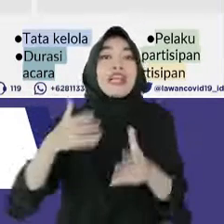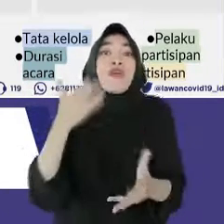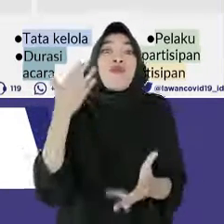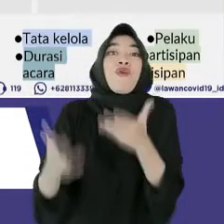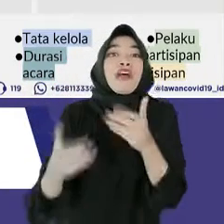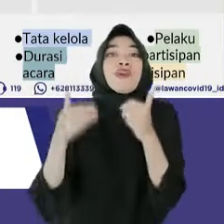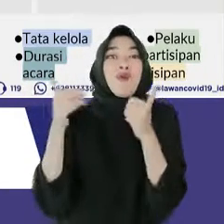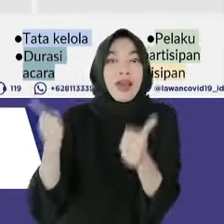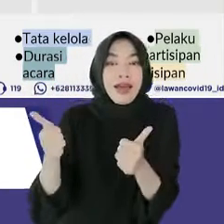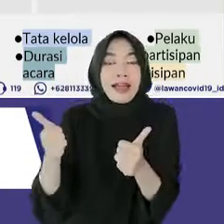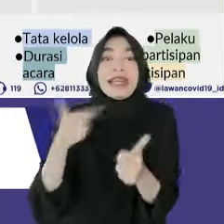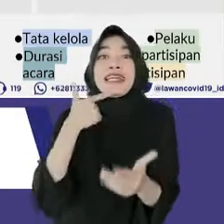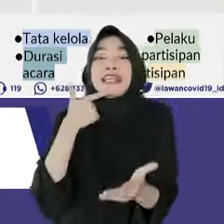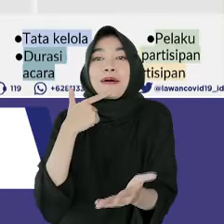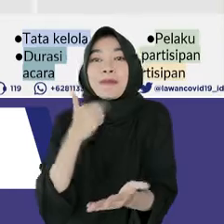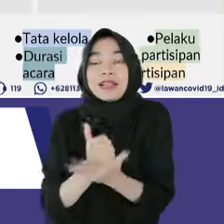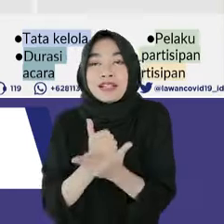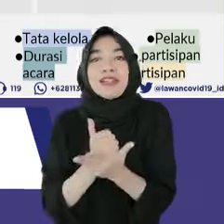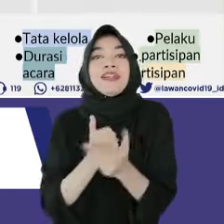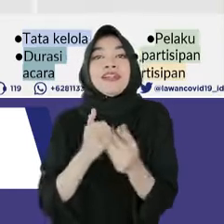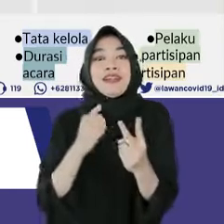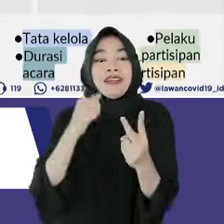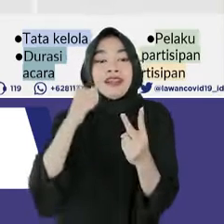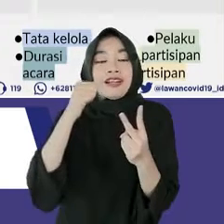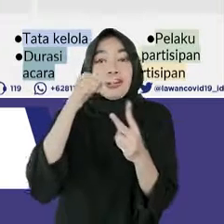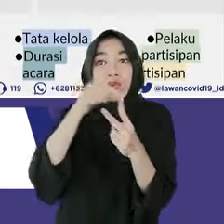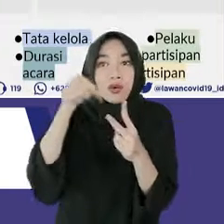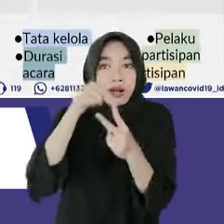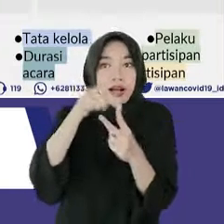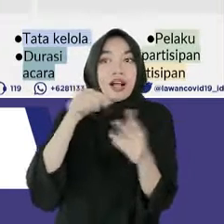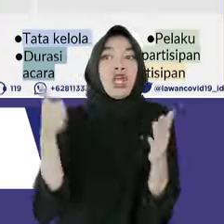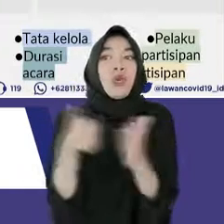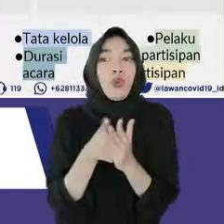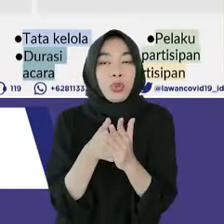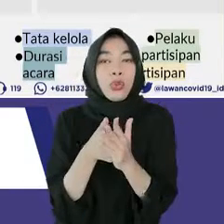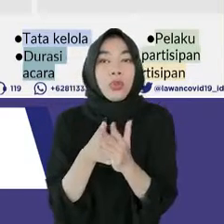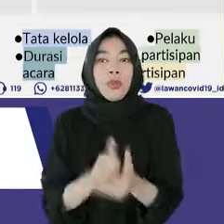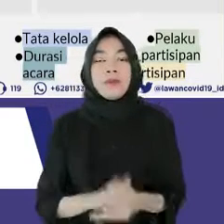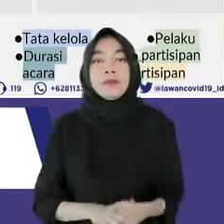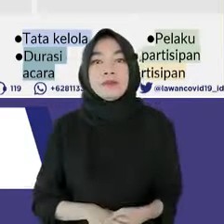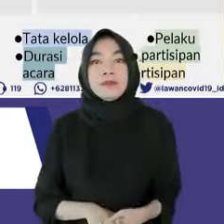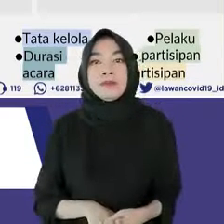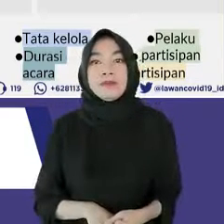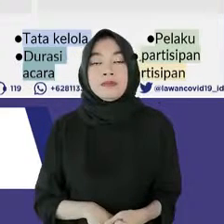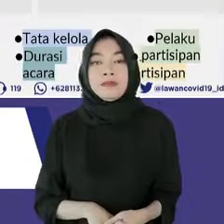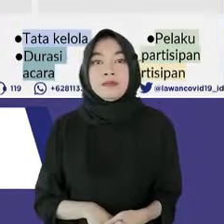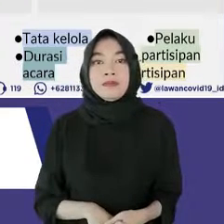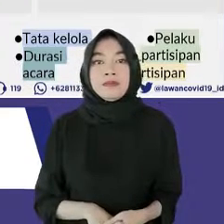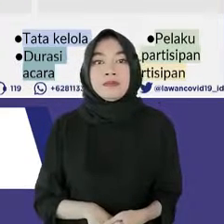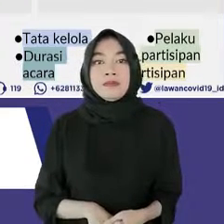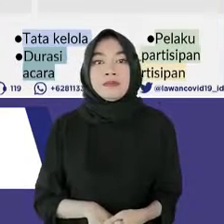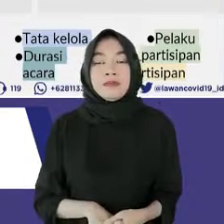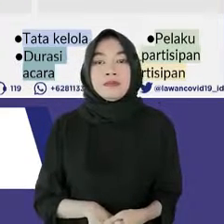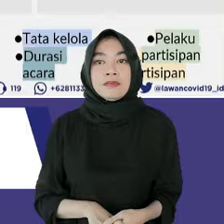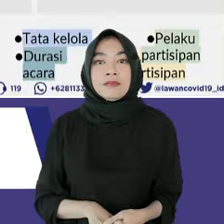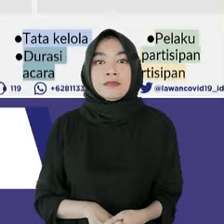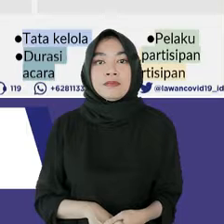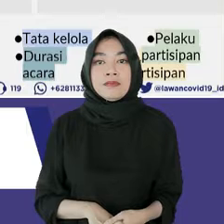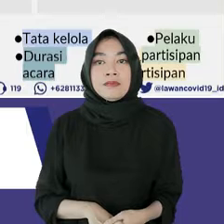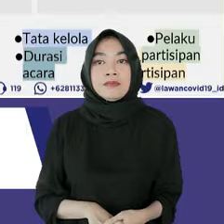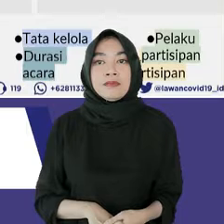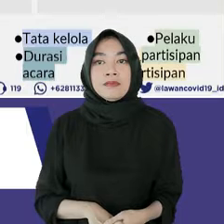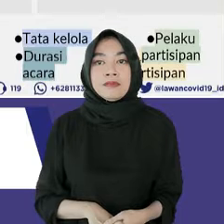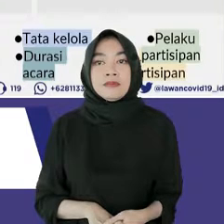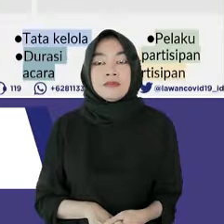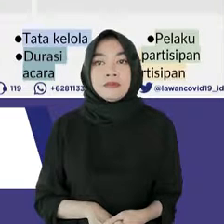dua modal tetap dipertahankan. Perlu menjadi perhatian bagi kita semua, pada dasarnya secara alamiah